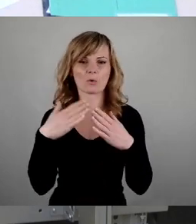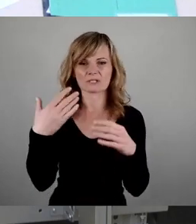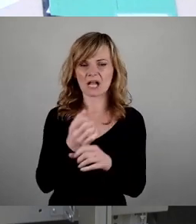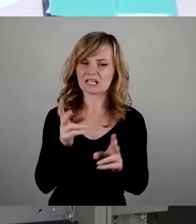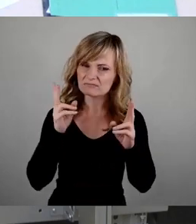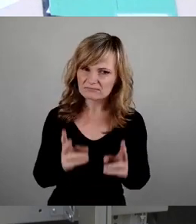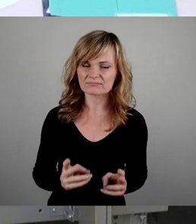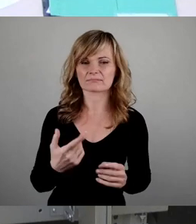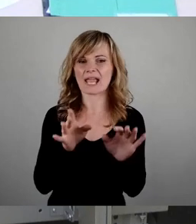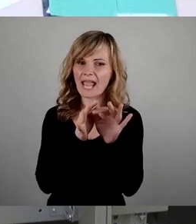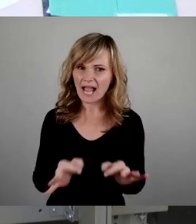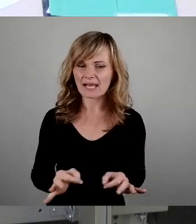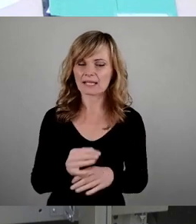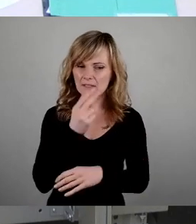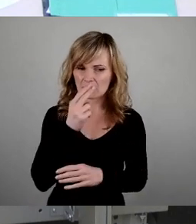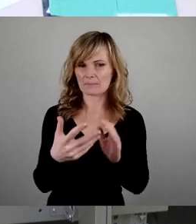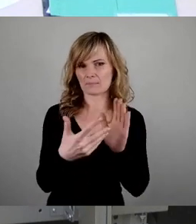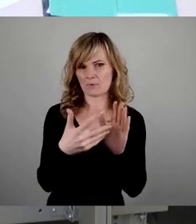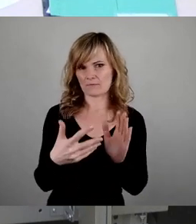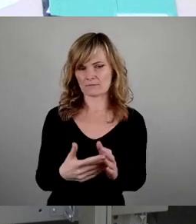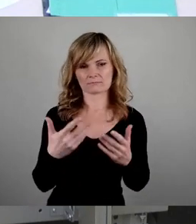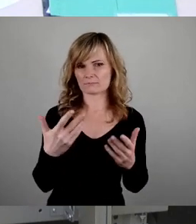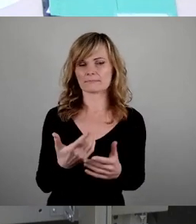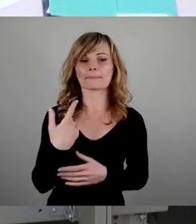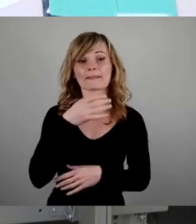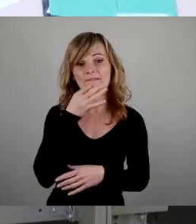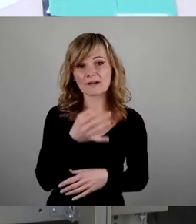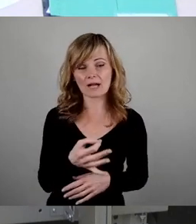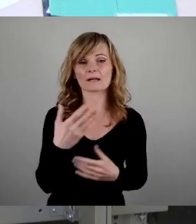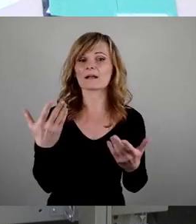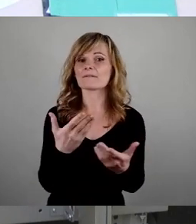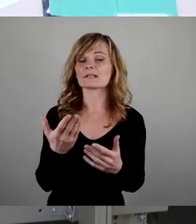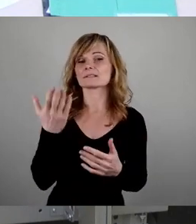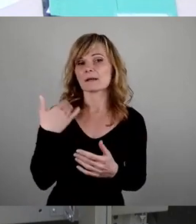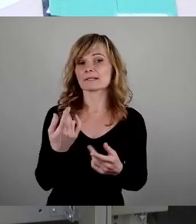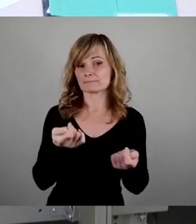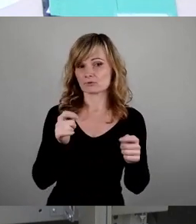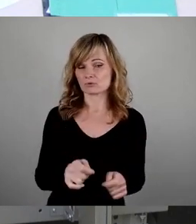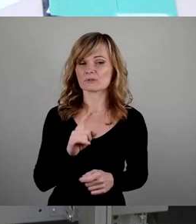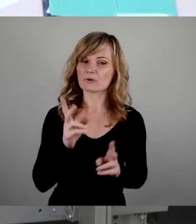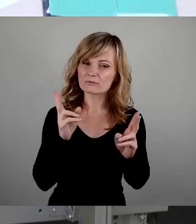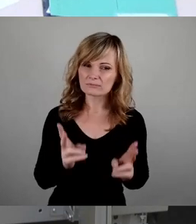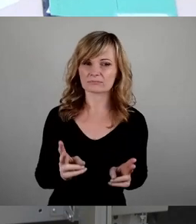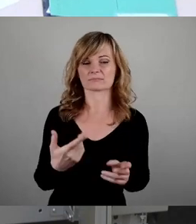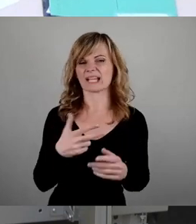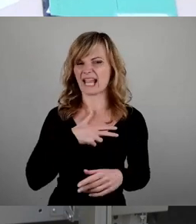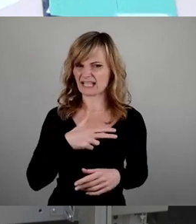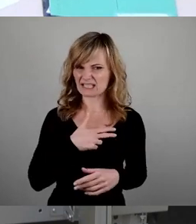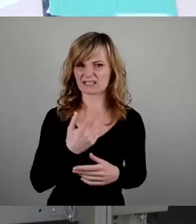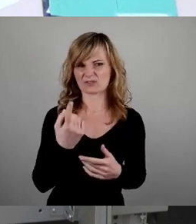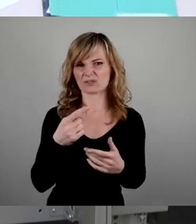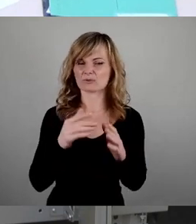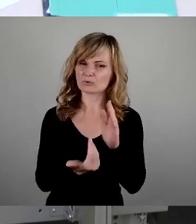ehrlich unter die Lupe zu nehmen. Nämlich die Frage, ist das, was man damals beschlossen hat, tatsächlich realistisch unter den neuen